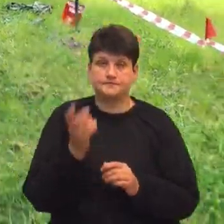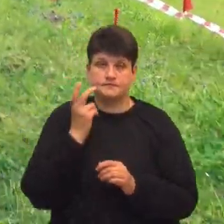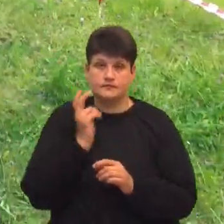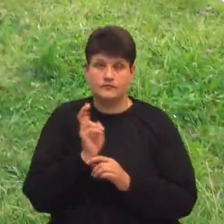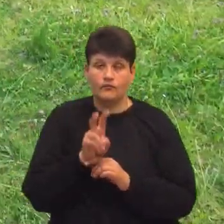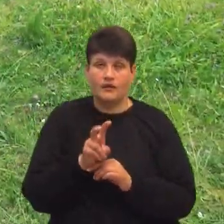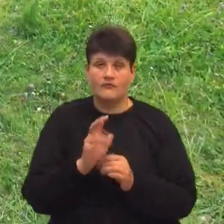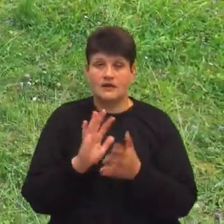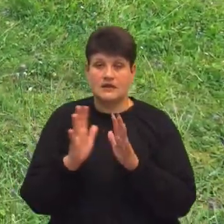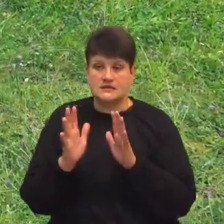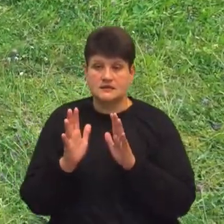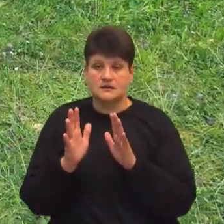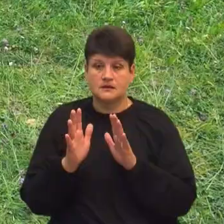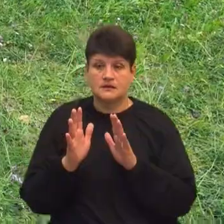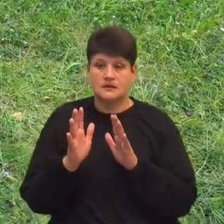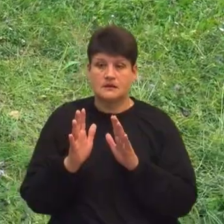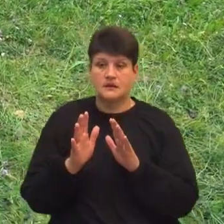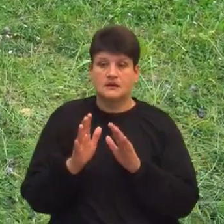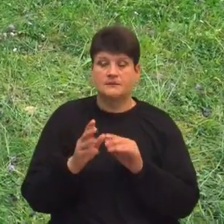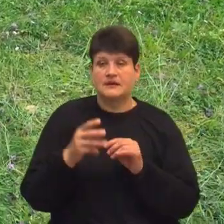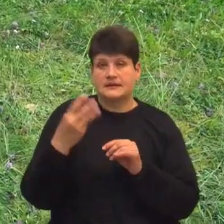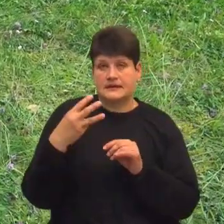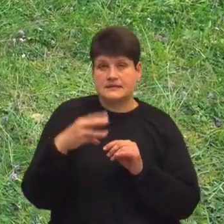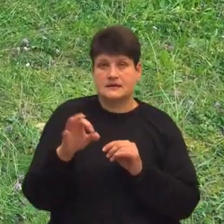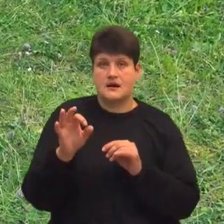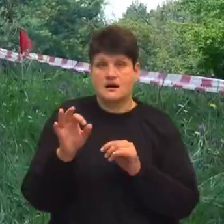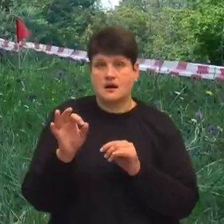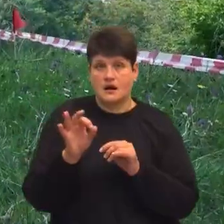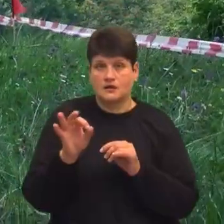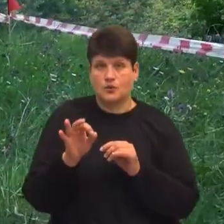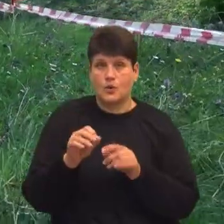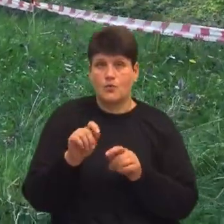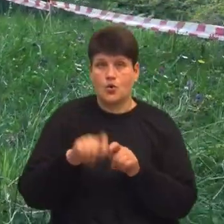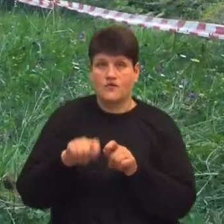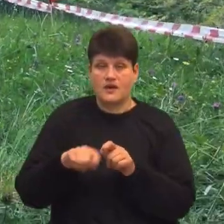і під кутом 30 галців ми провіряємо місцину.